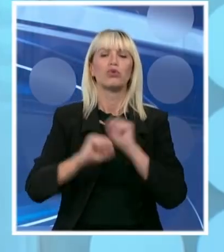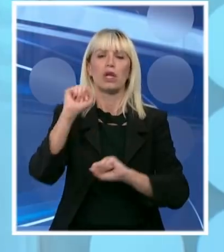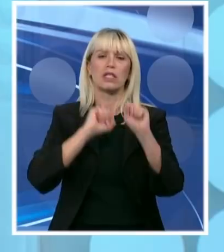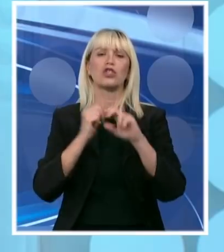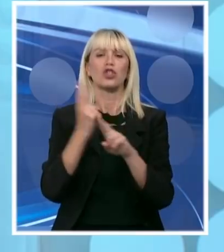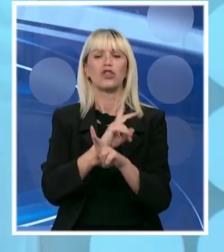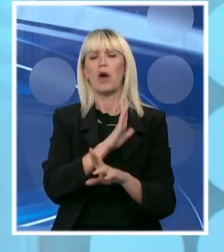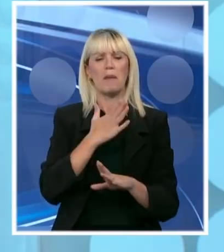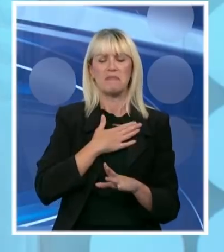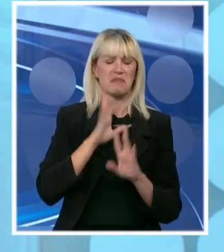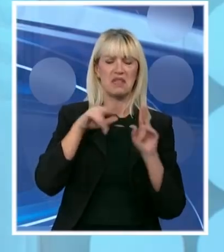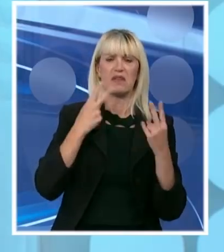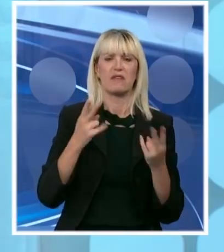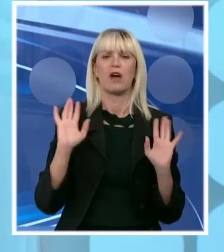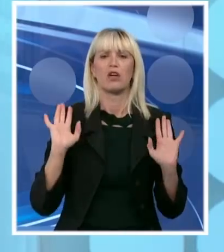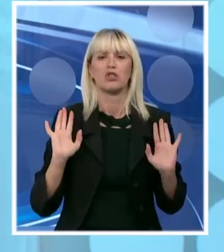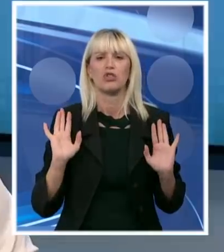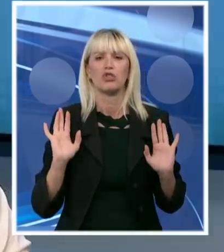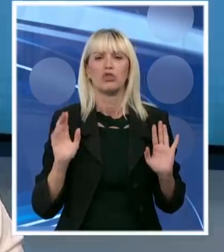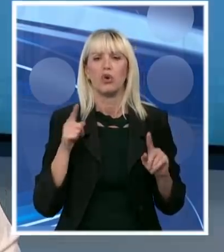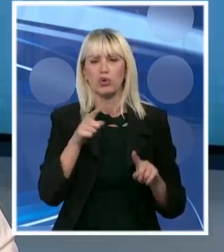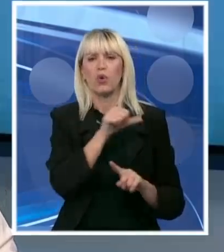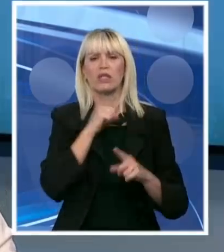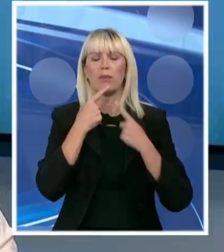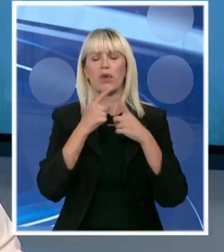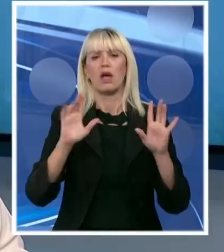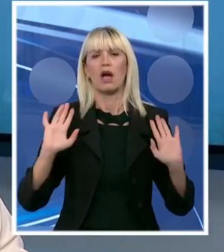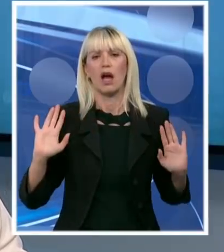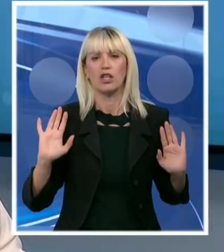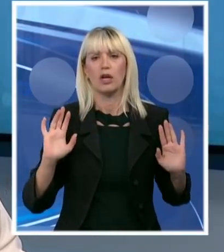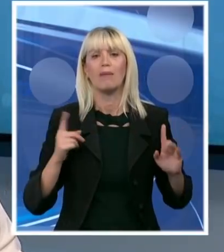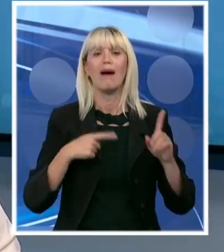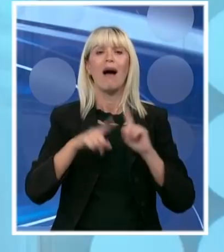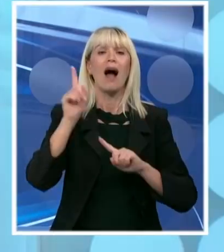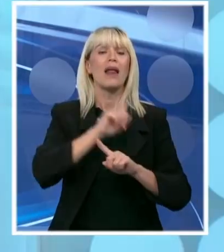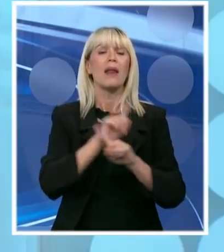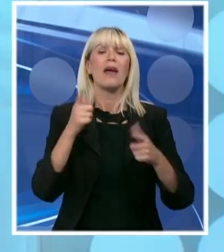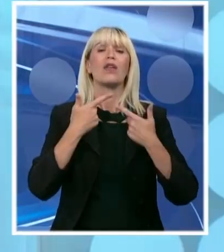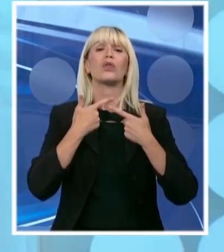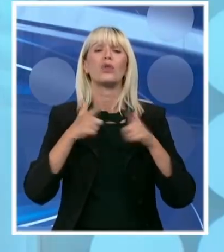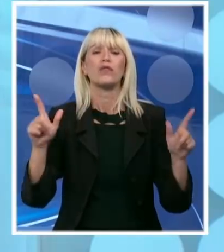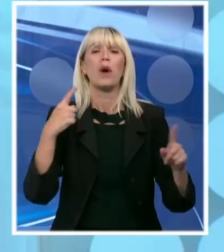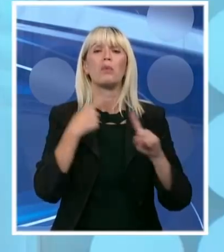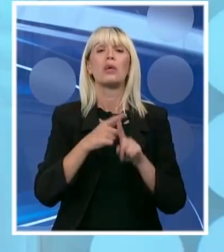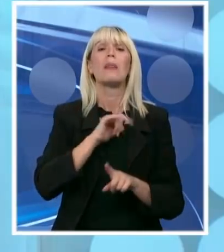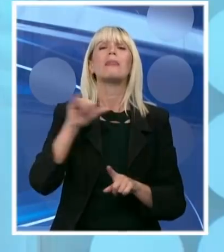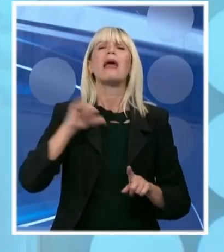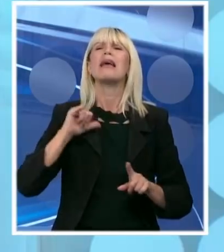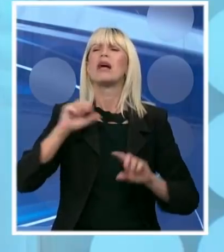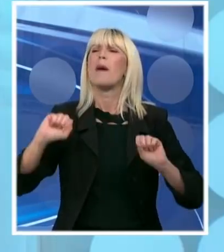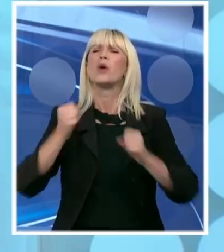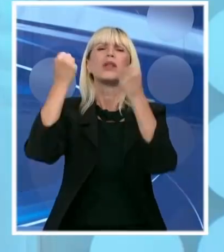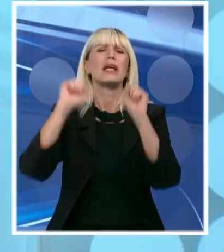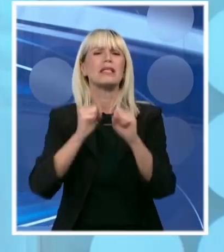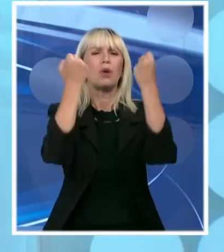a ne sebe. To je sve što imam da vam kažem. Možda da se stakle. zato neću da dozvolim i ne interesuje me što će da protestuju. Ja